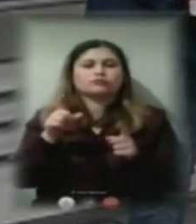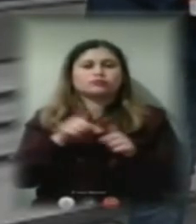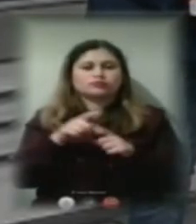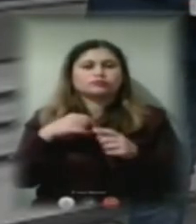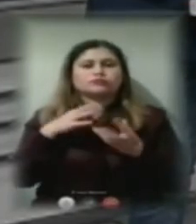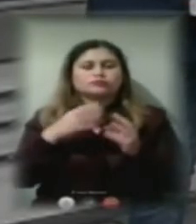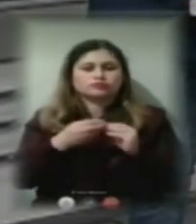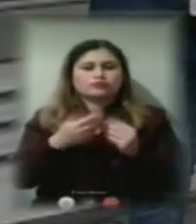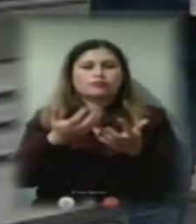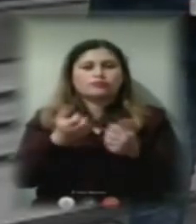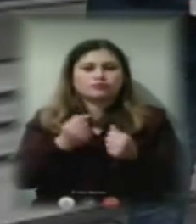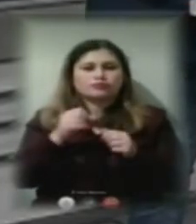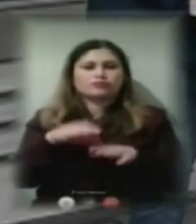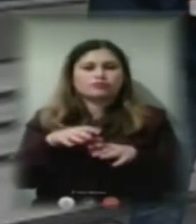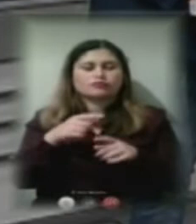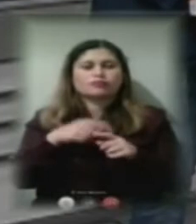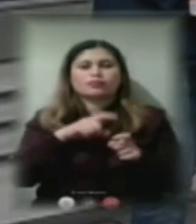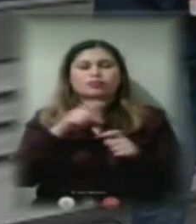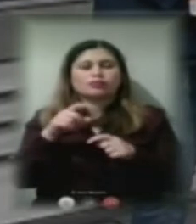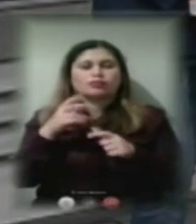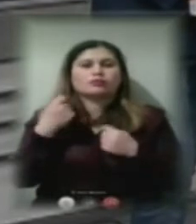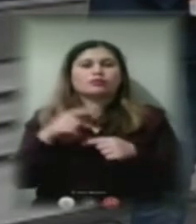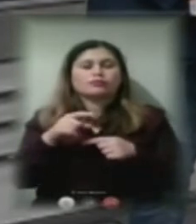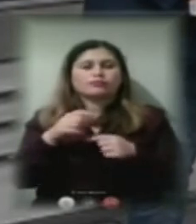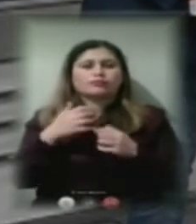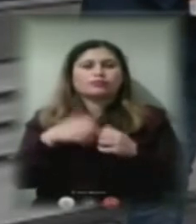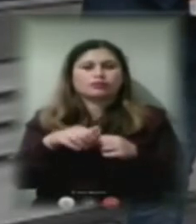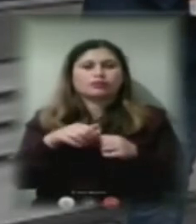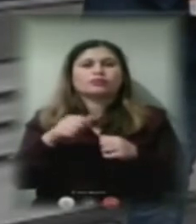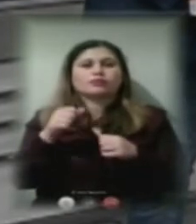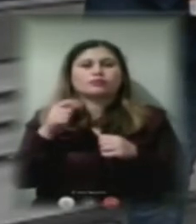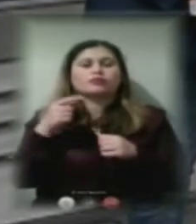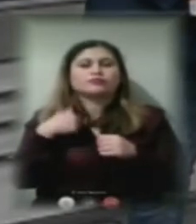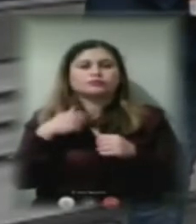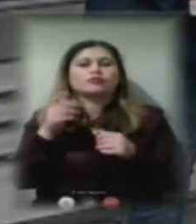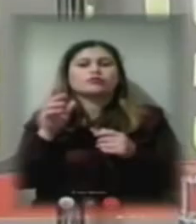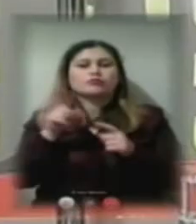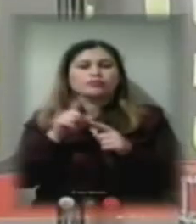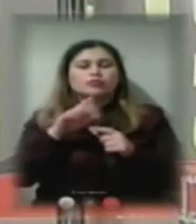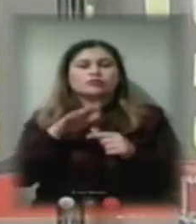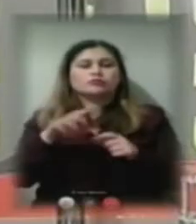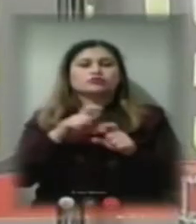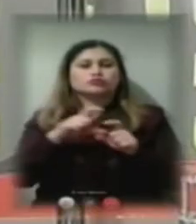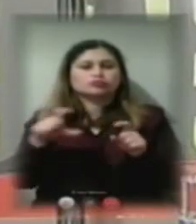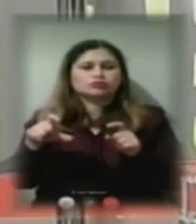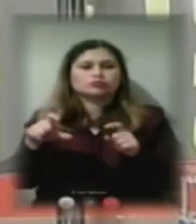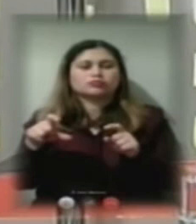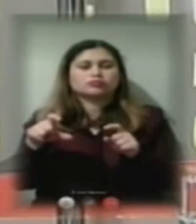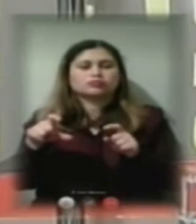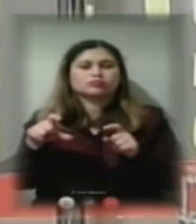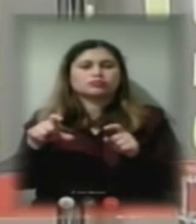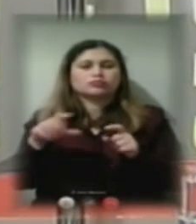рішення на наступний рік перевести їх на автономне опалення, а також дитяча школа загальна